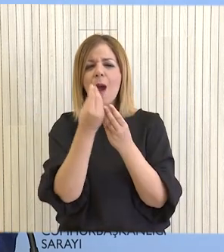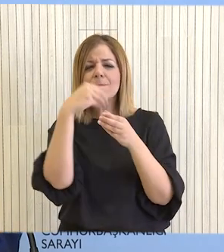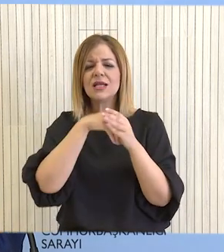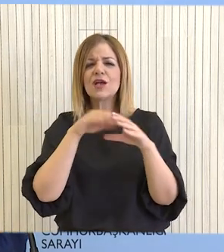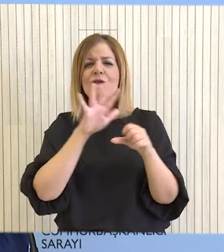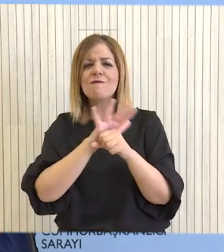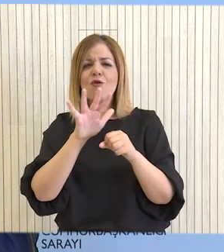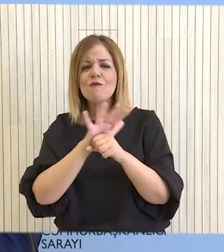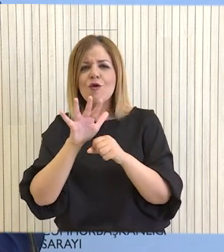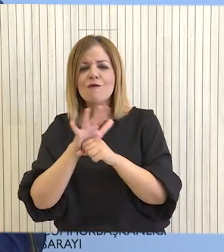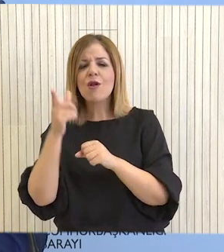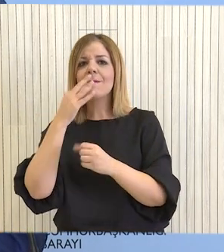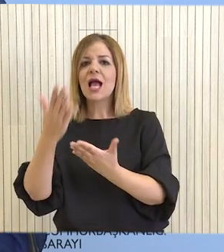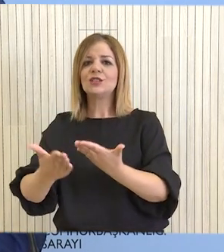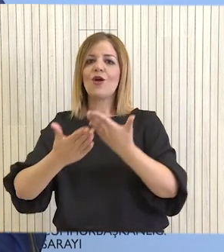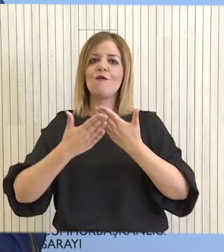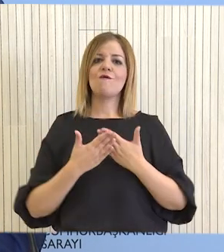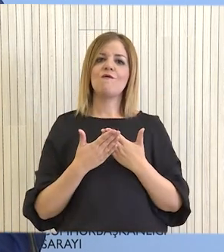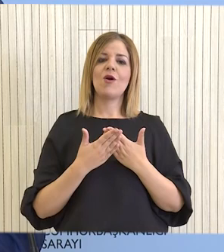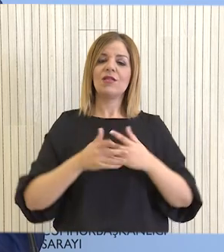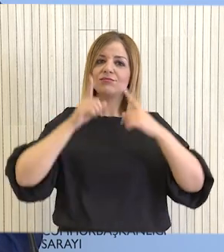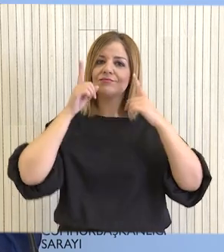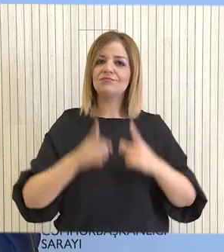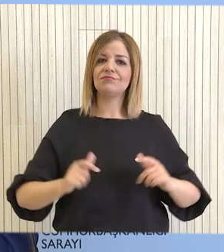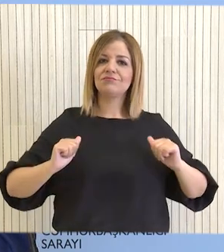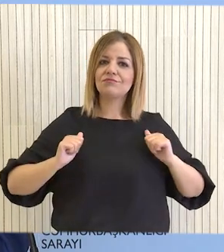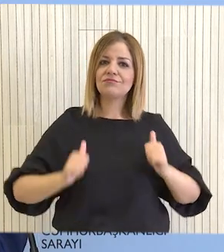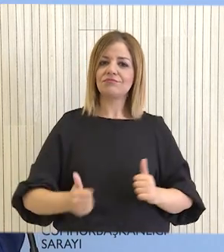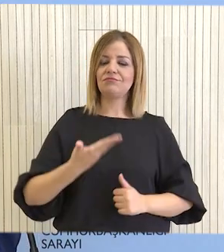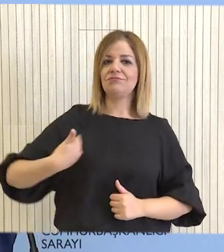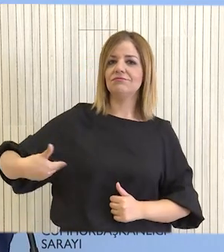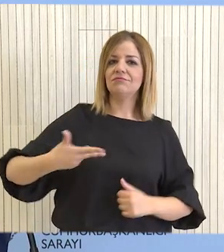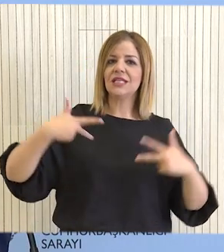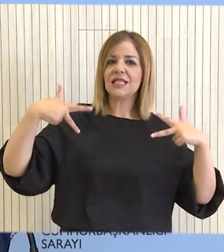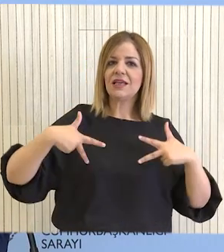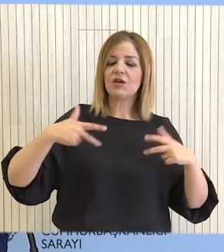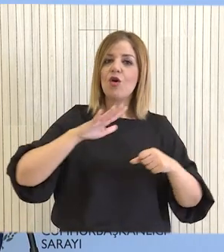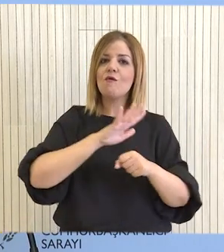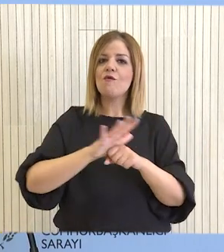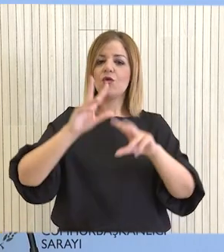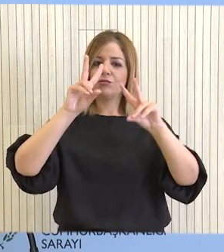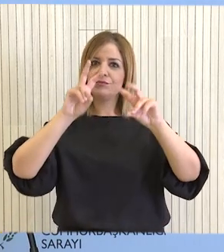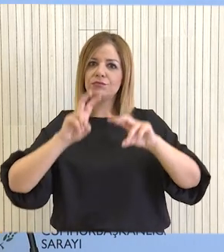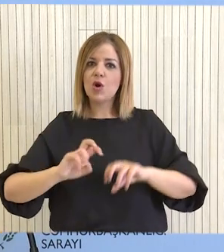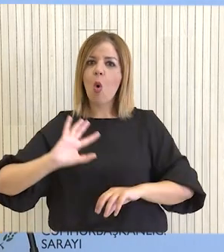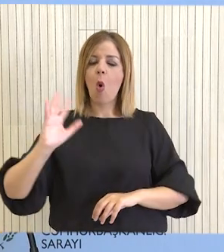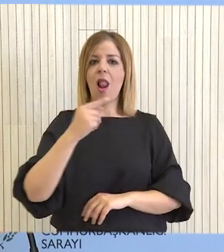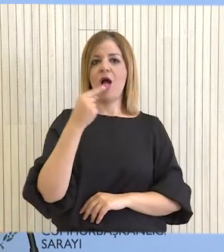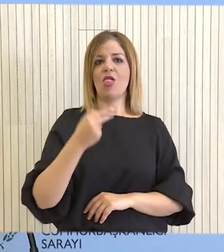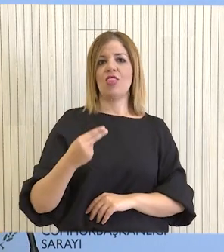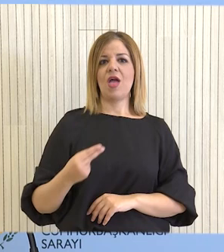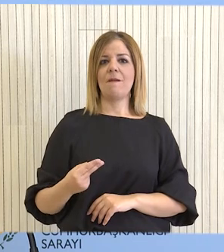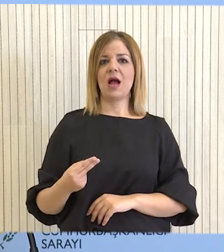τέτοια που θα συμβάλλει στην αποφασιστικότητα της δικής μας κυβέρνησης ως προς την πλήρη διερεύνηση όλων των στοιχείων